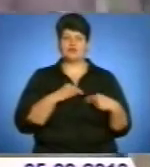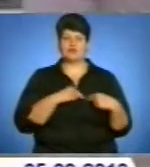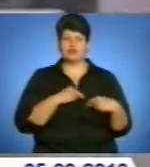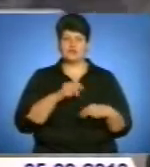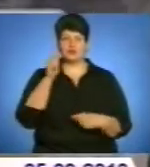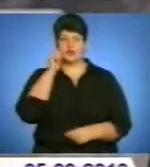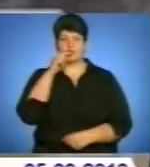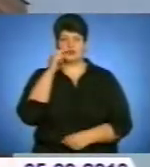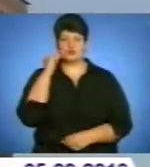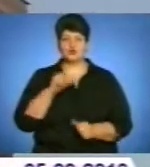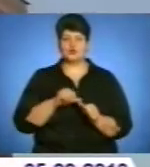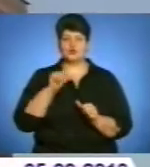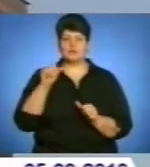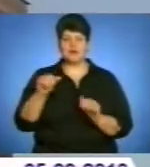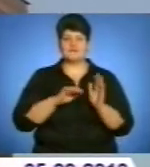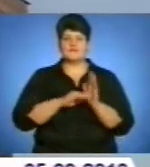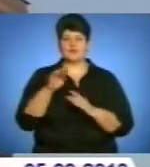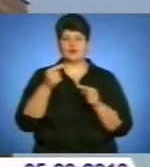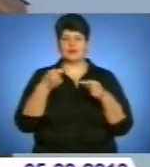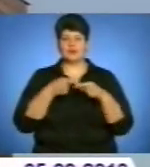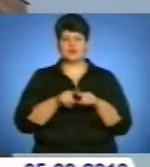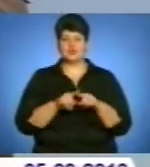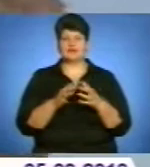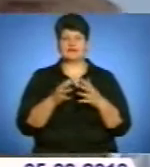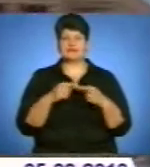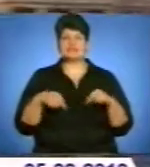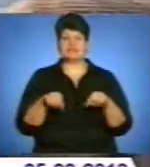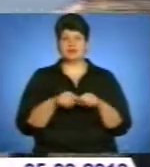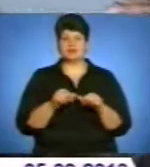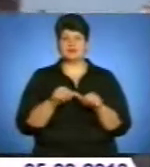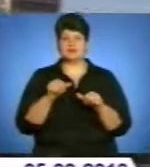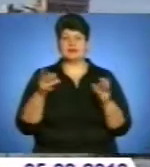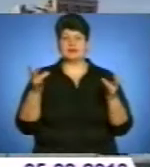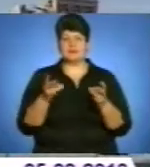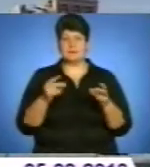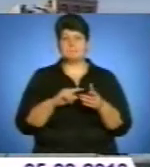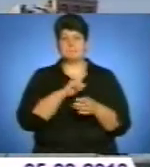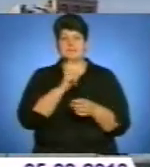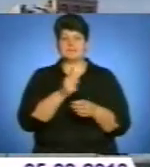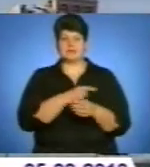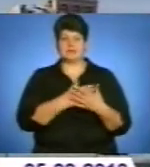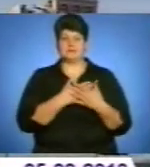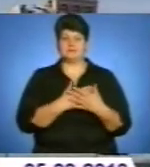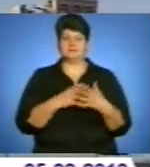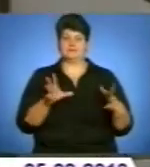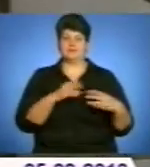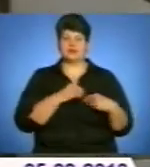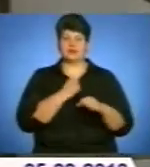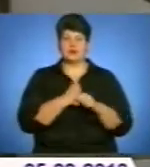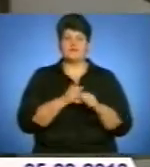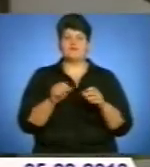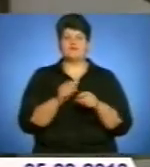Росії, зокрема, у високотехнологічних сферах. За словами президента України, необхідно посилити і активізувати взаємодію в атомній